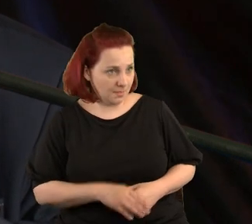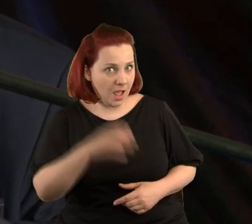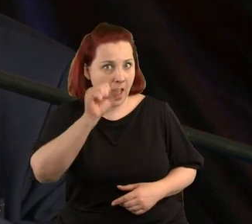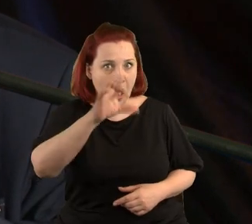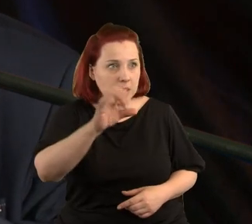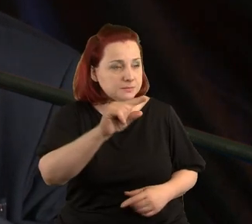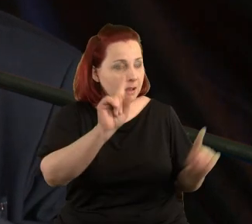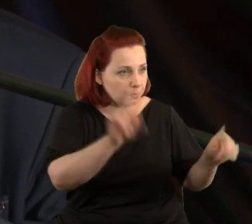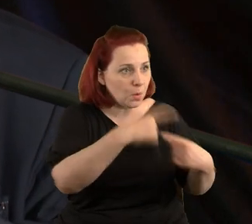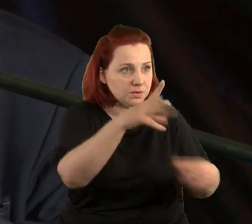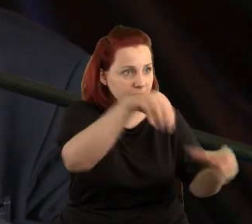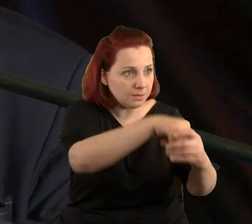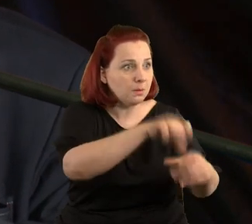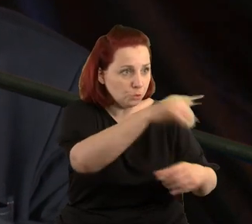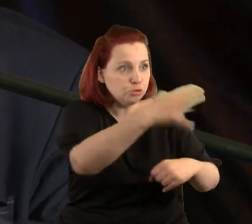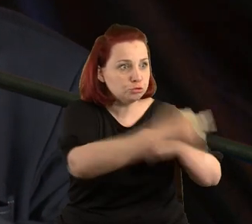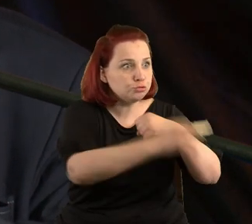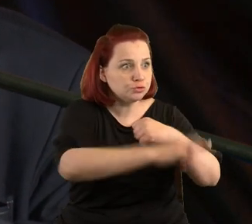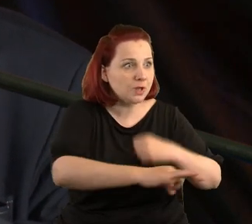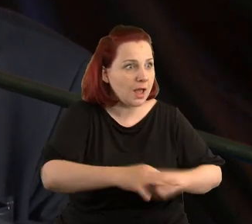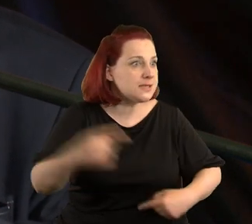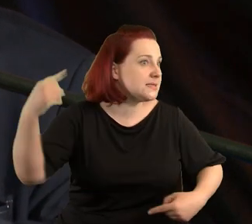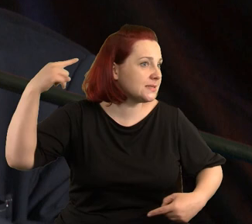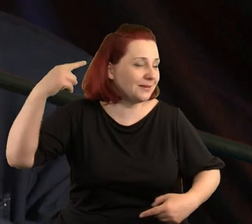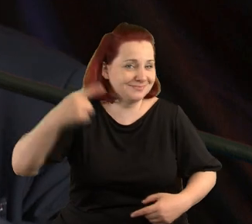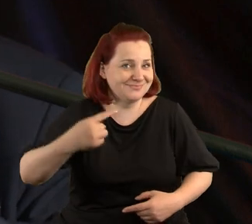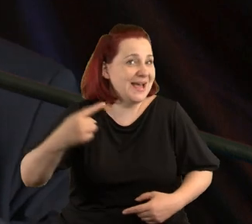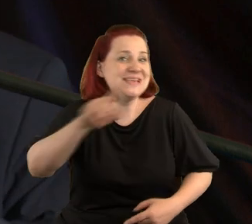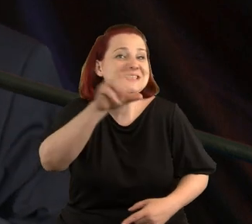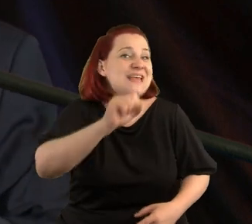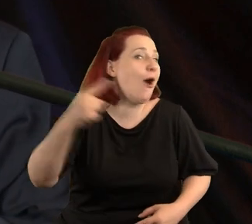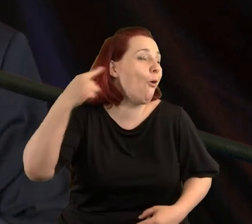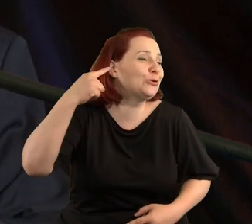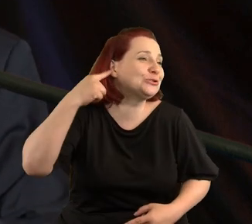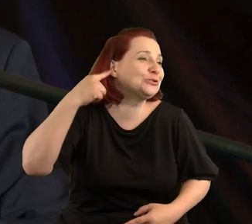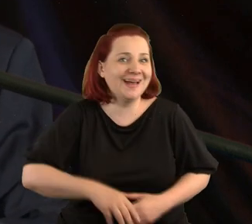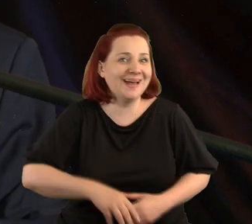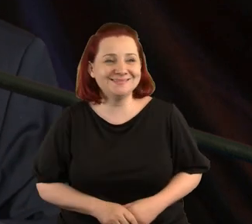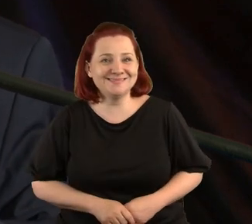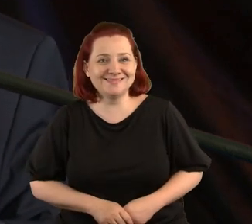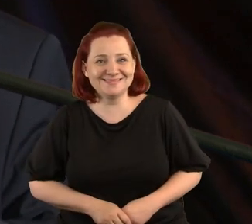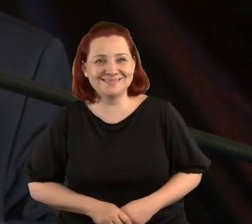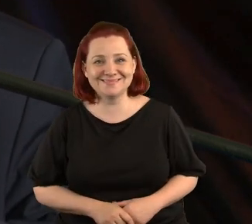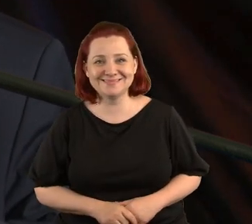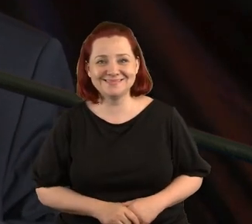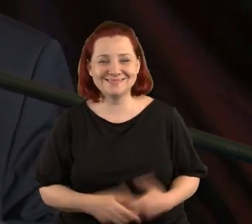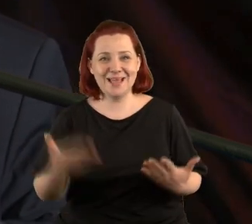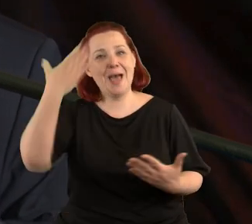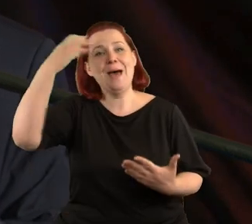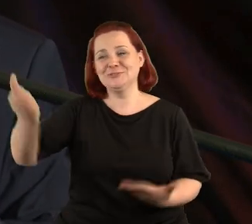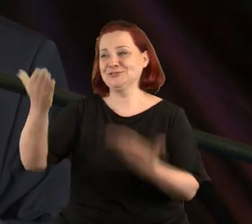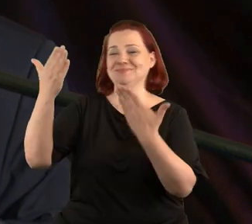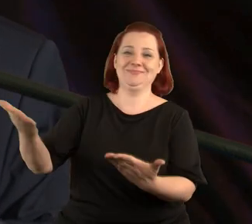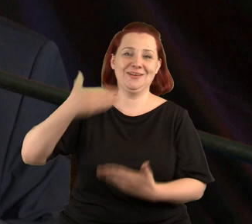Akademii Muzycznej są studia zauszne? Więc oczywiście mistrz i jego